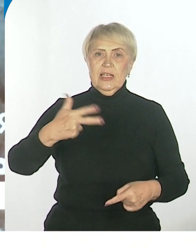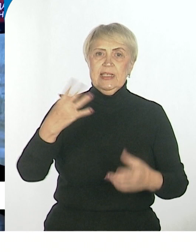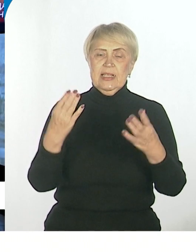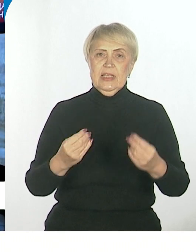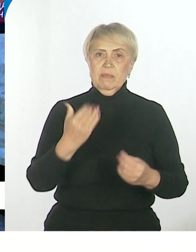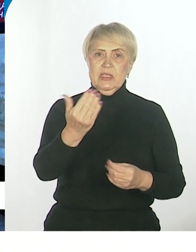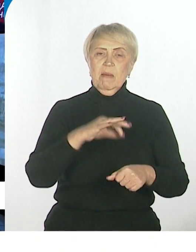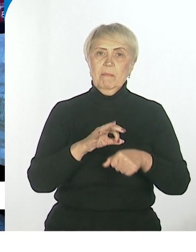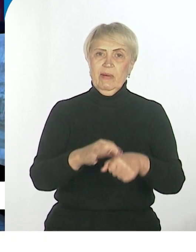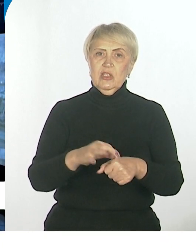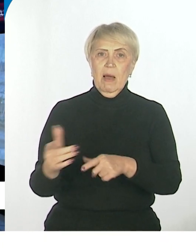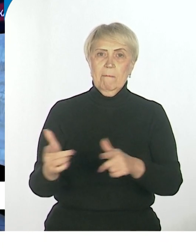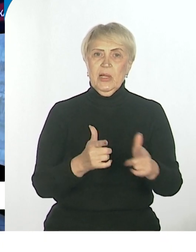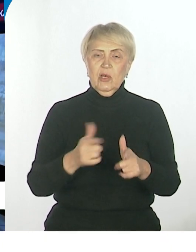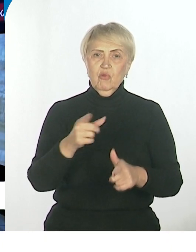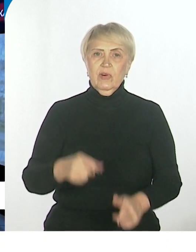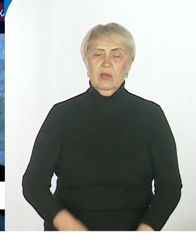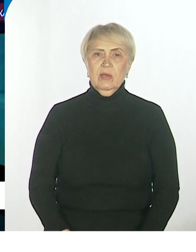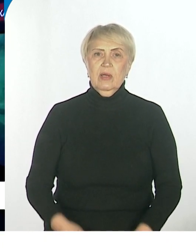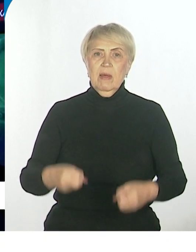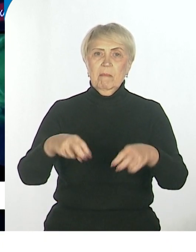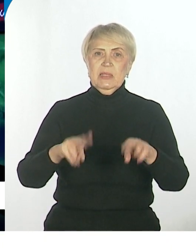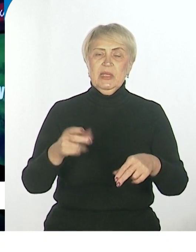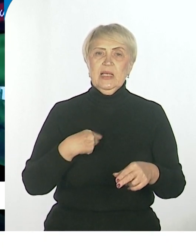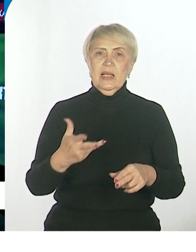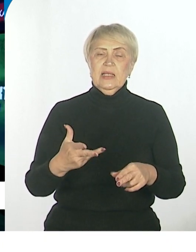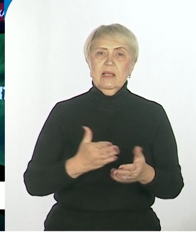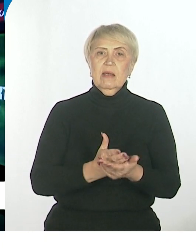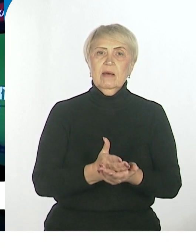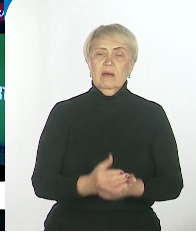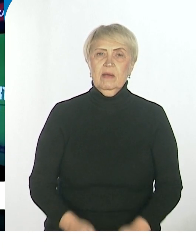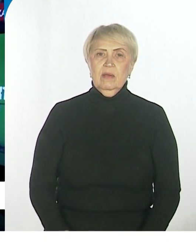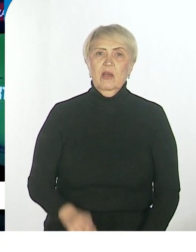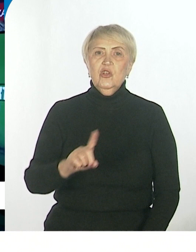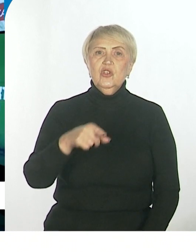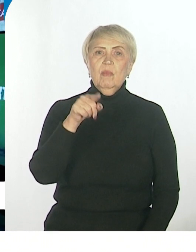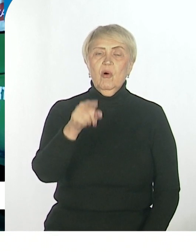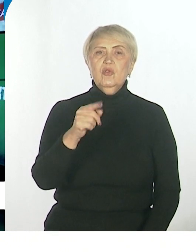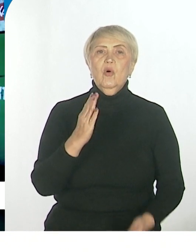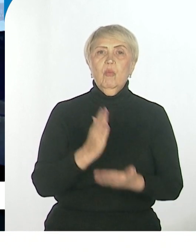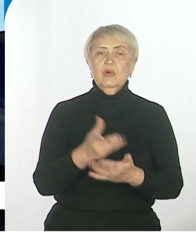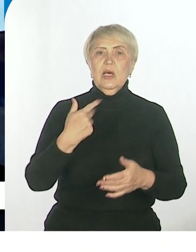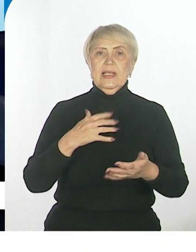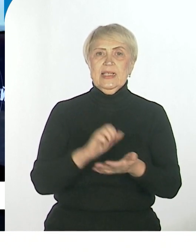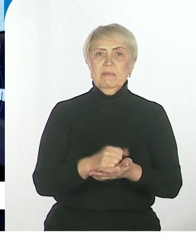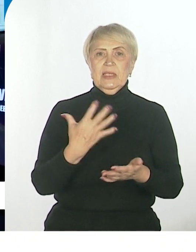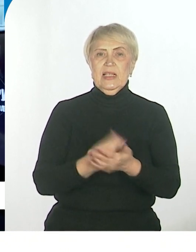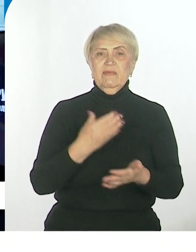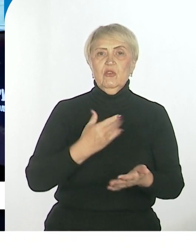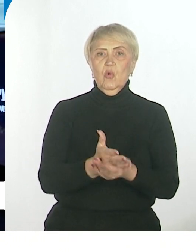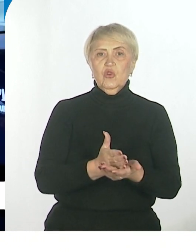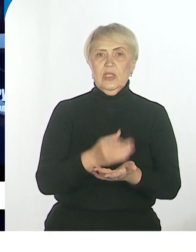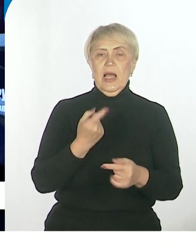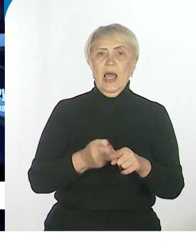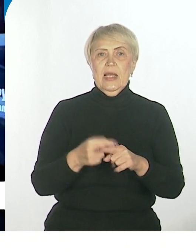подготовка по специальности. Именно то, чем он будет заниматься на своей должности. Если